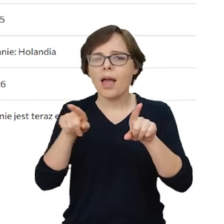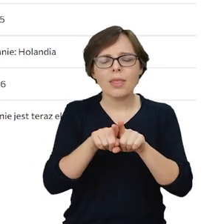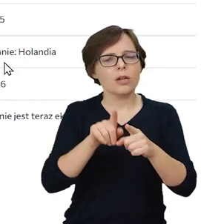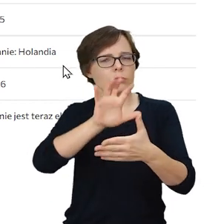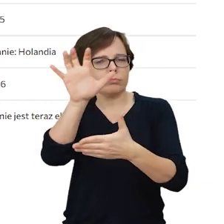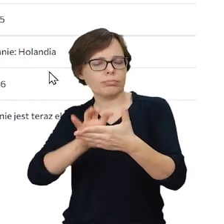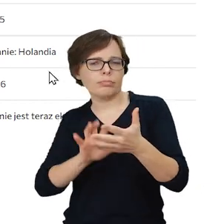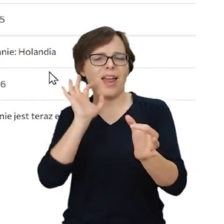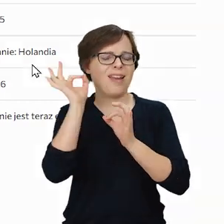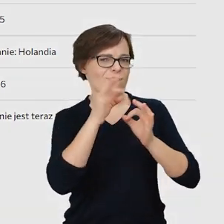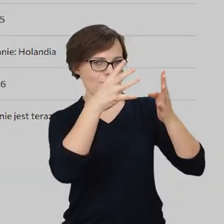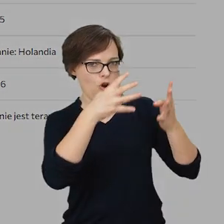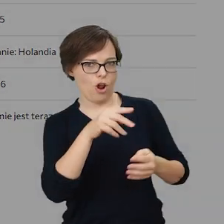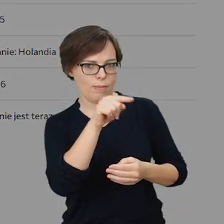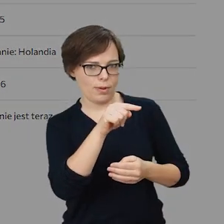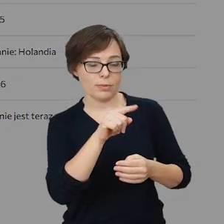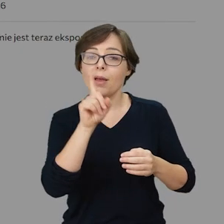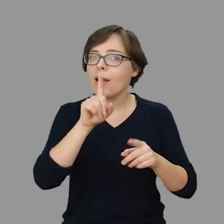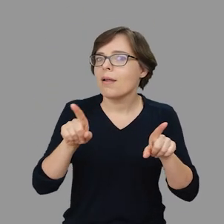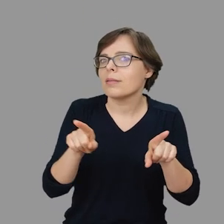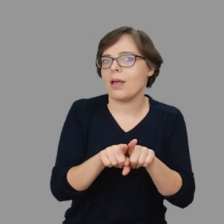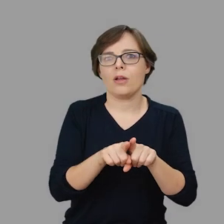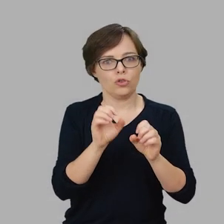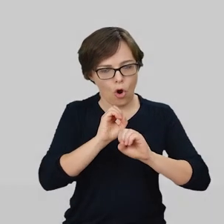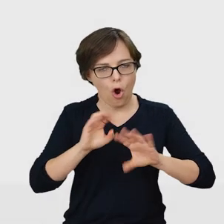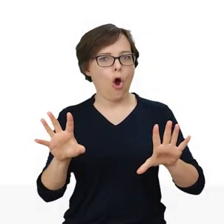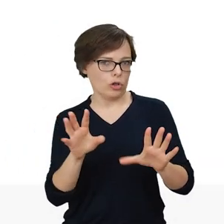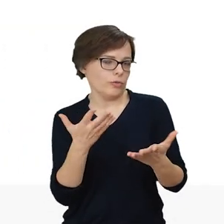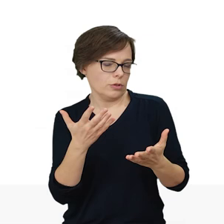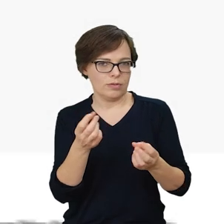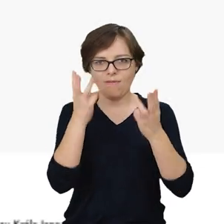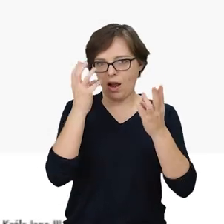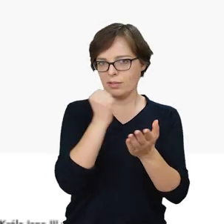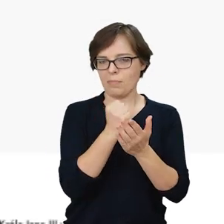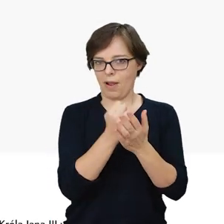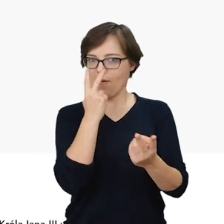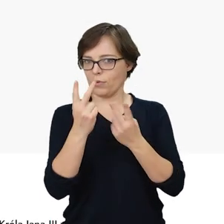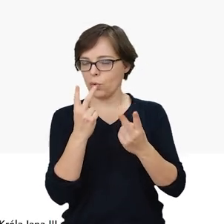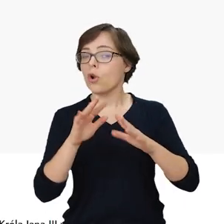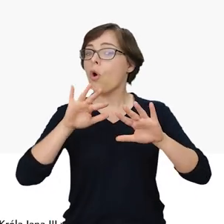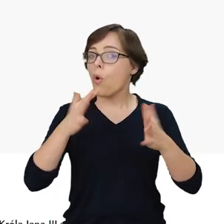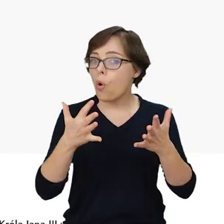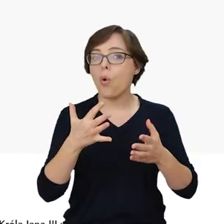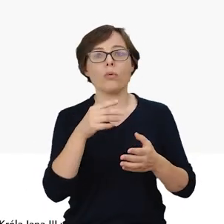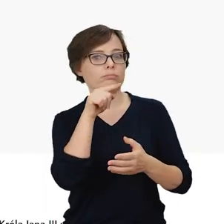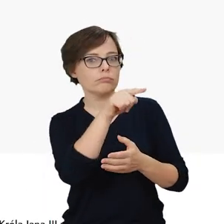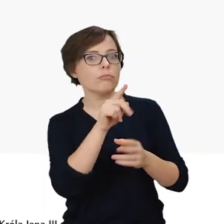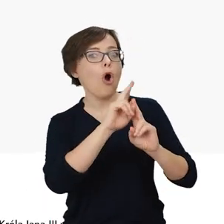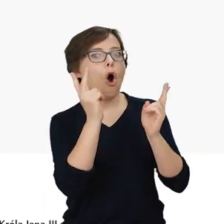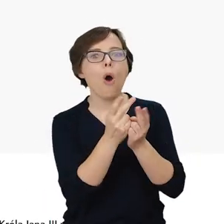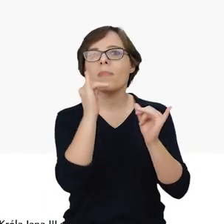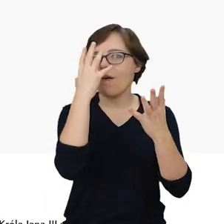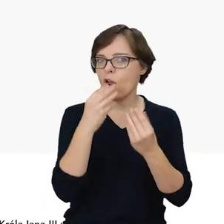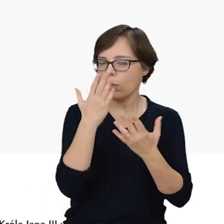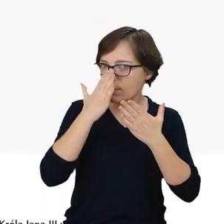Oraz obszerna nota populizatorska, która nam opowie o tym obiekcie. Ale oprócz tego oczywiście jest jeszcze ten aspekt wizualny, czyli